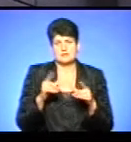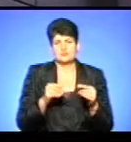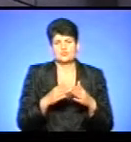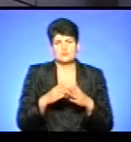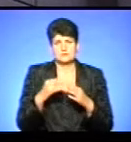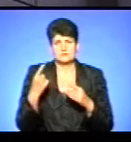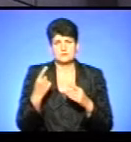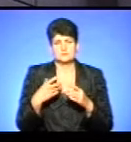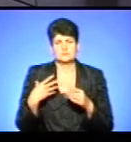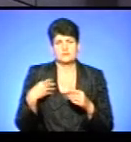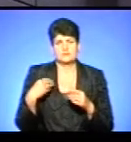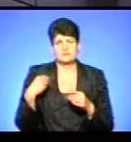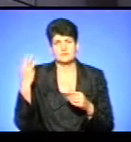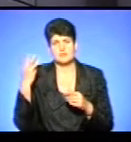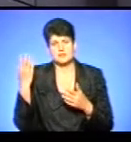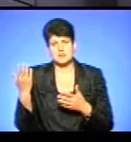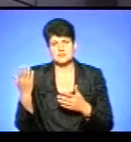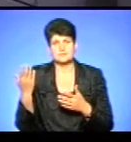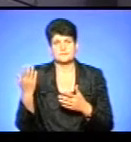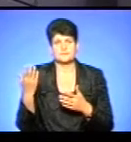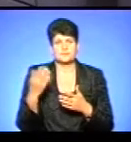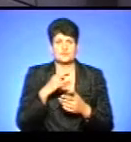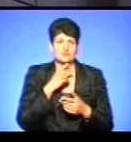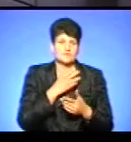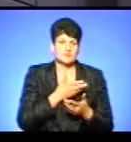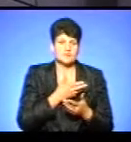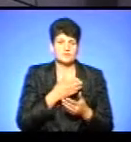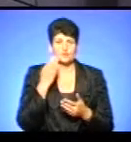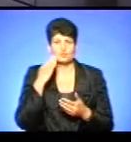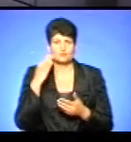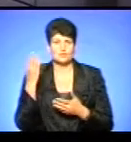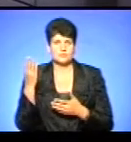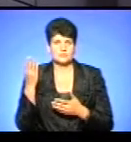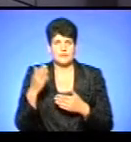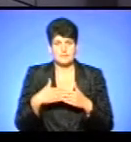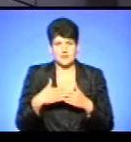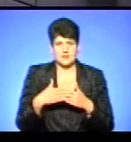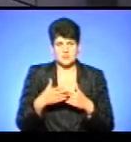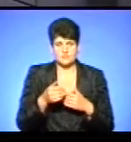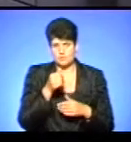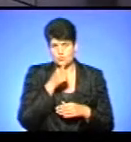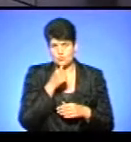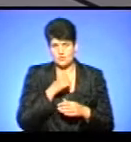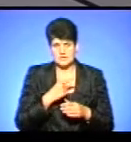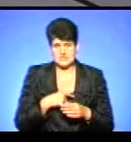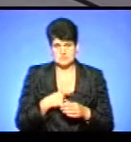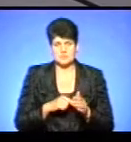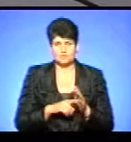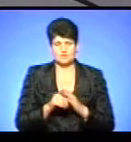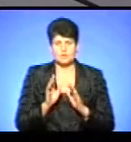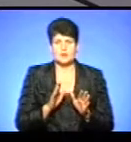Хмельницькому, Чернівецькому, в Румунії. Тобто ви пробовували спочатку? Так,